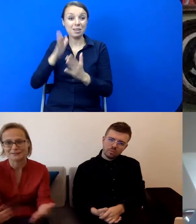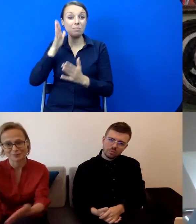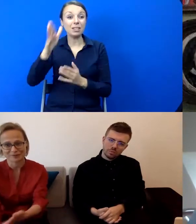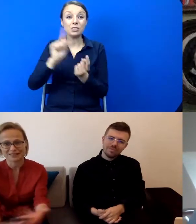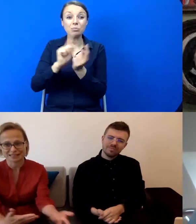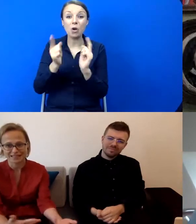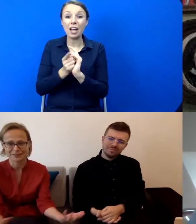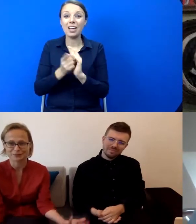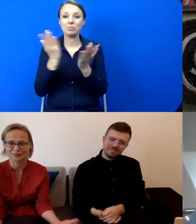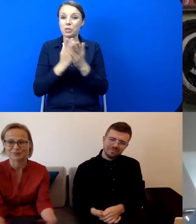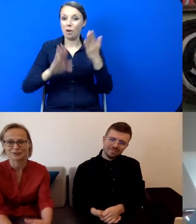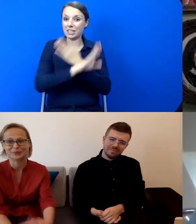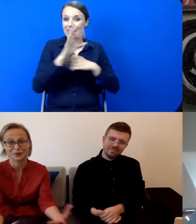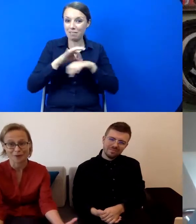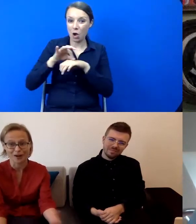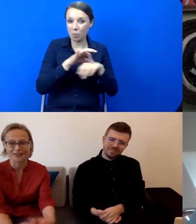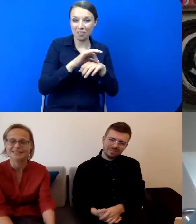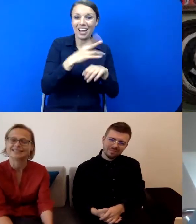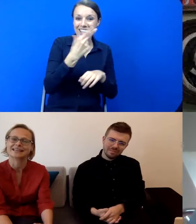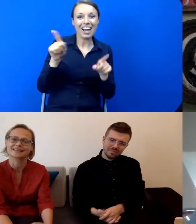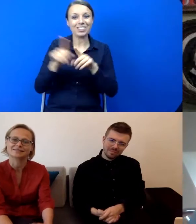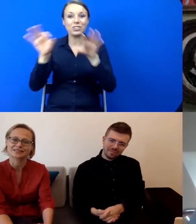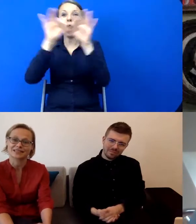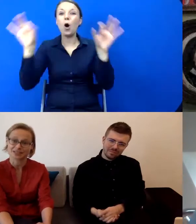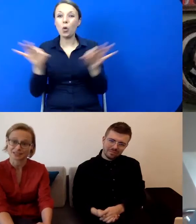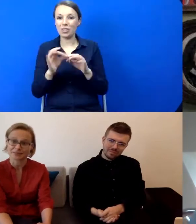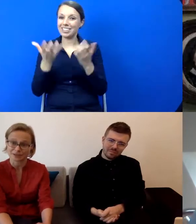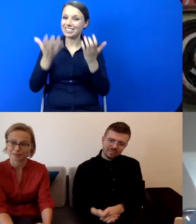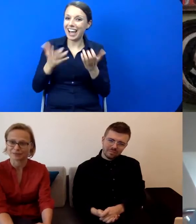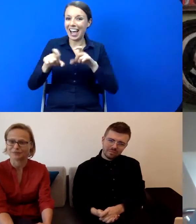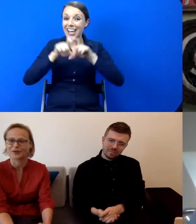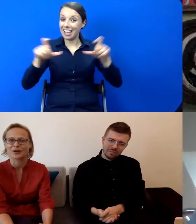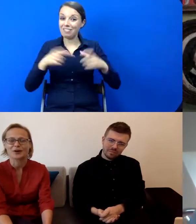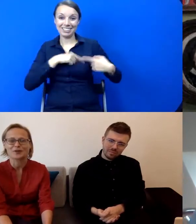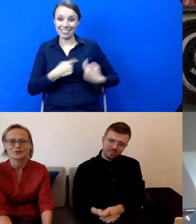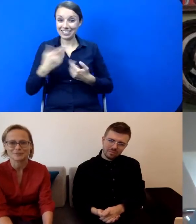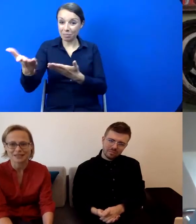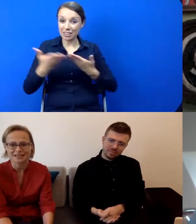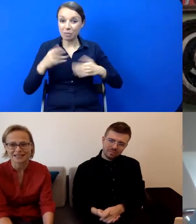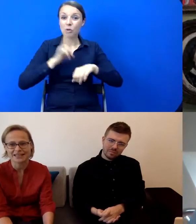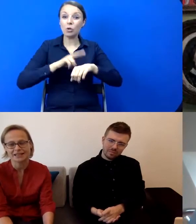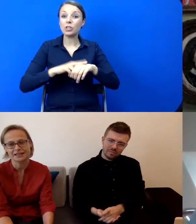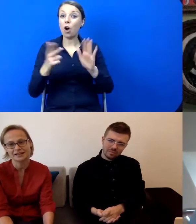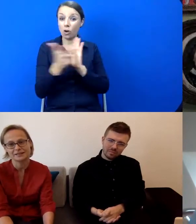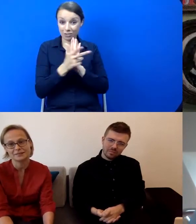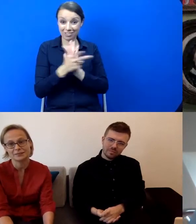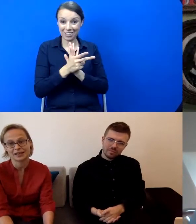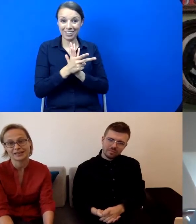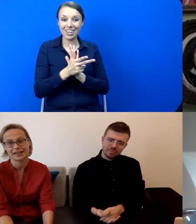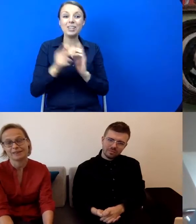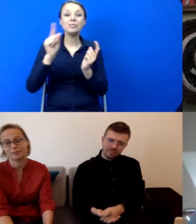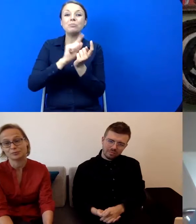po wystawie oprowadzać, ale też potem co dookoła zachęty, więc serdecznie zapraszamy jutro o 18.00,